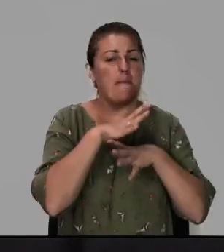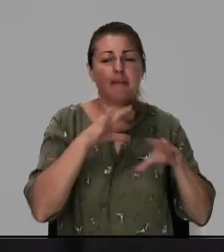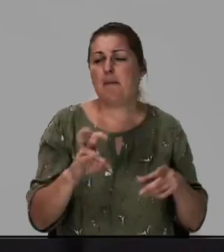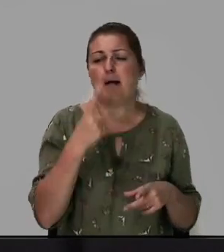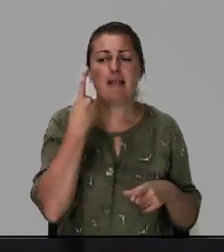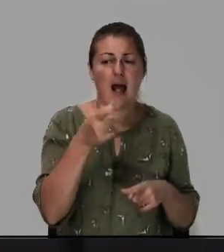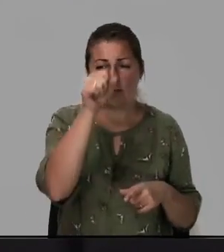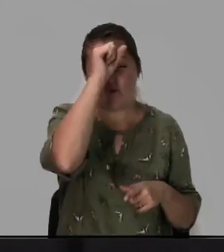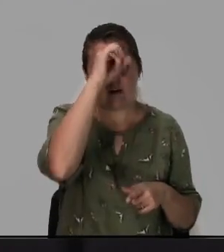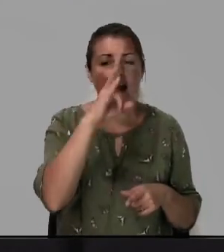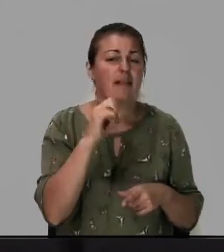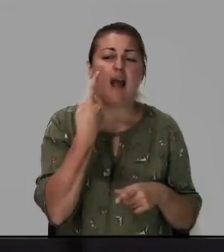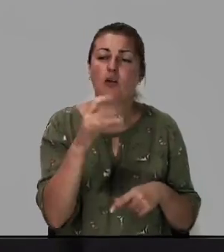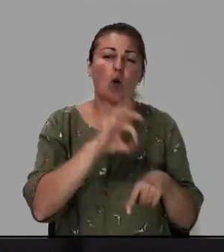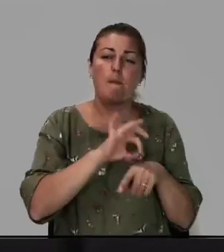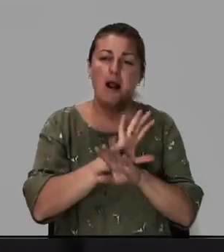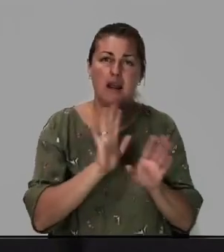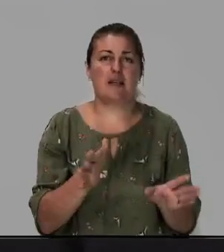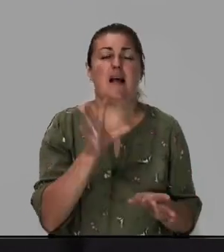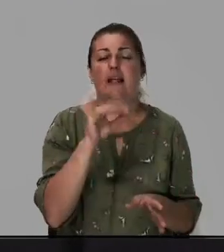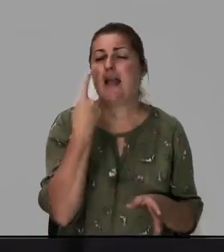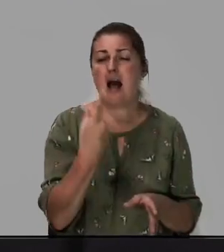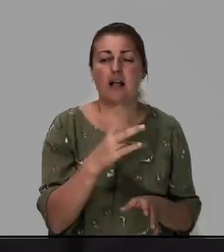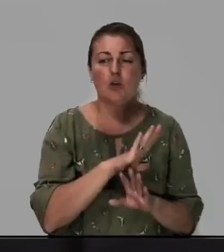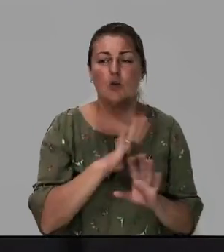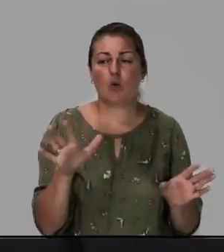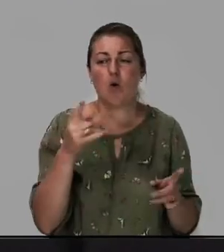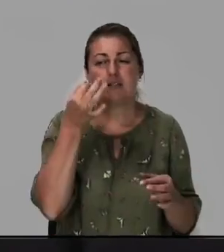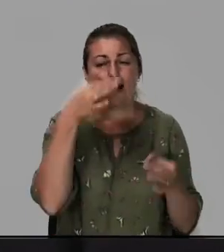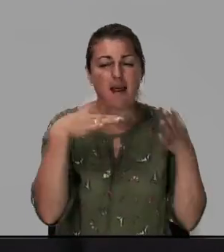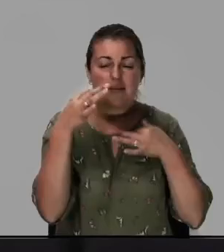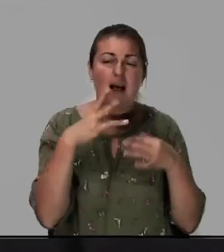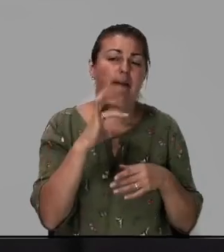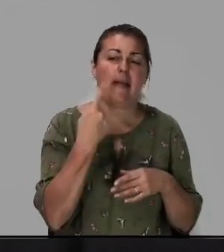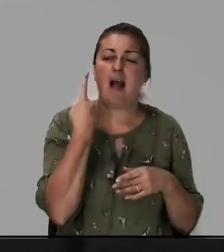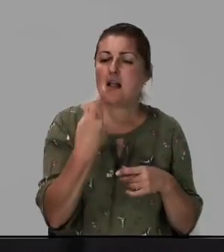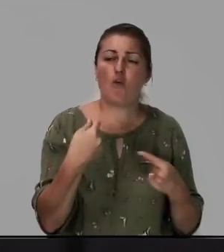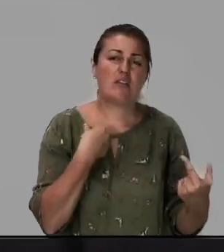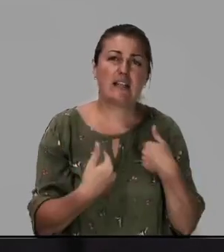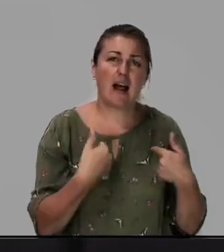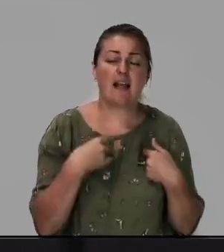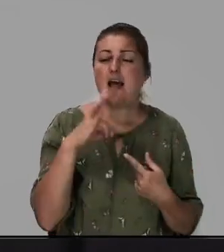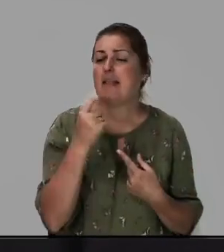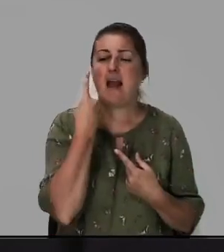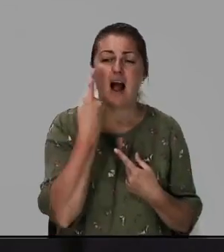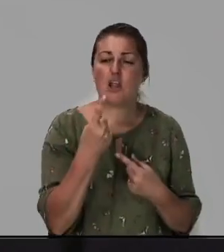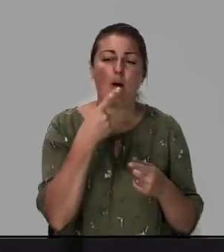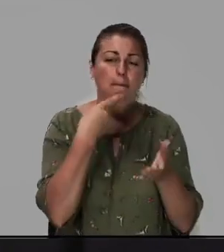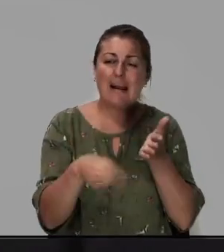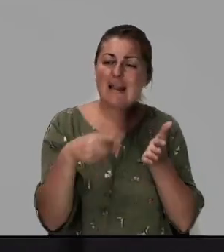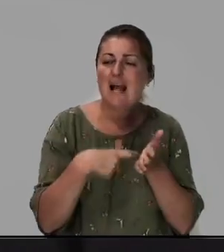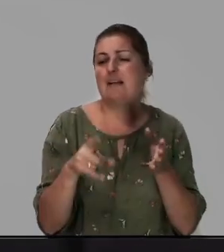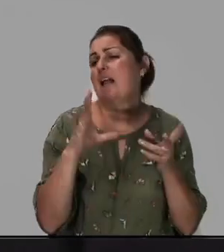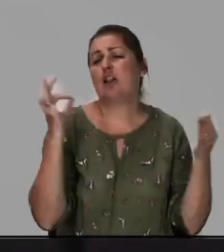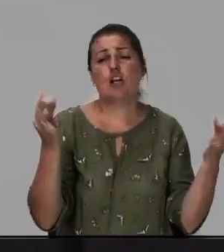греха, ни одной болезни, ни одной слезинки, ни одного страдания, ни одного предательства, ничего